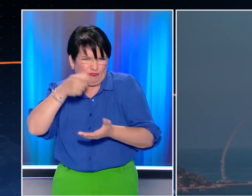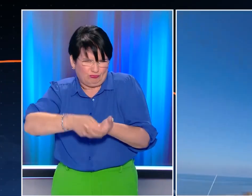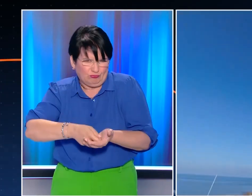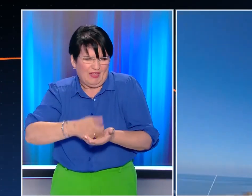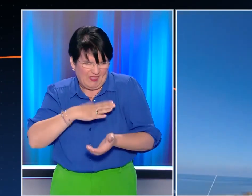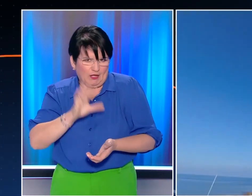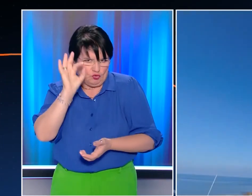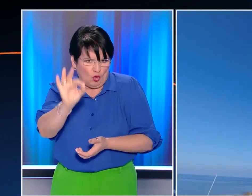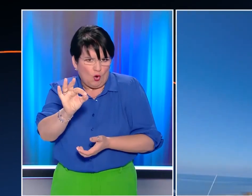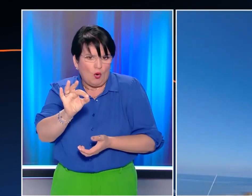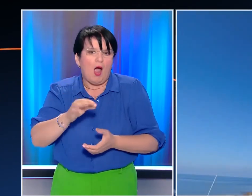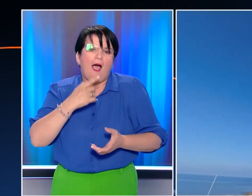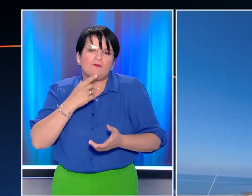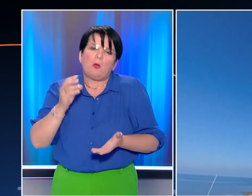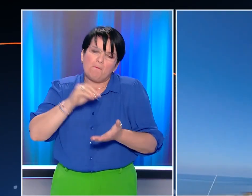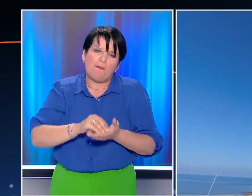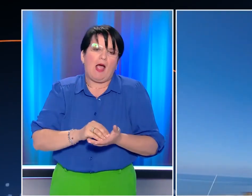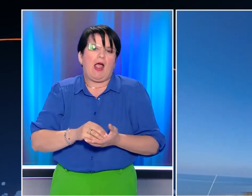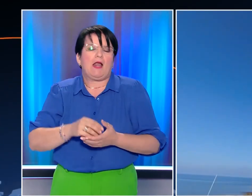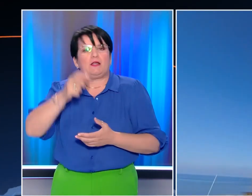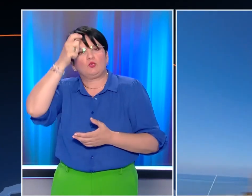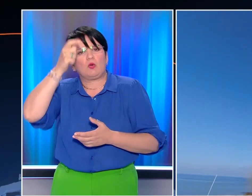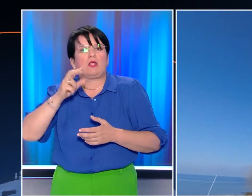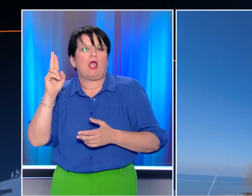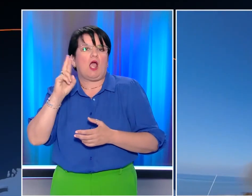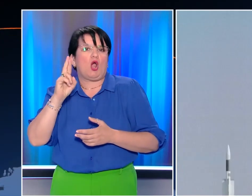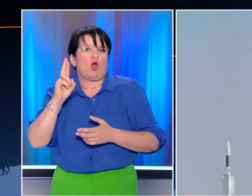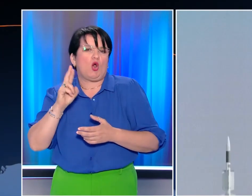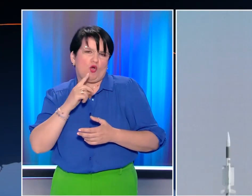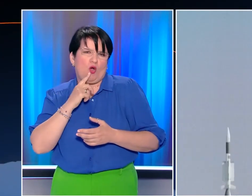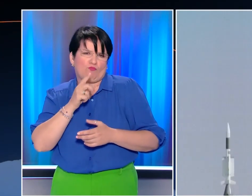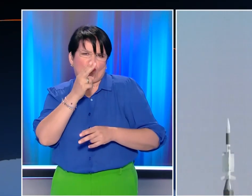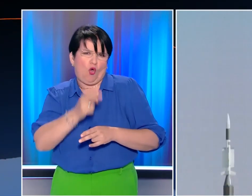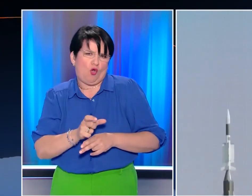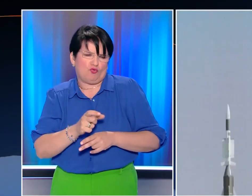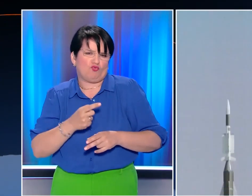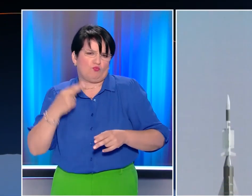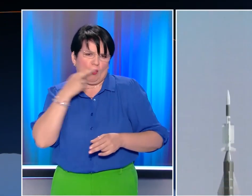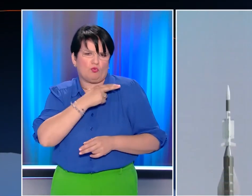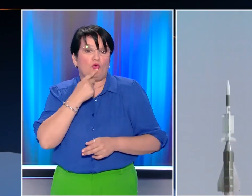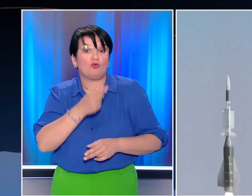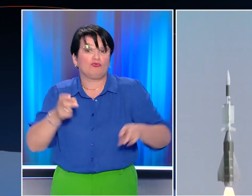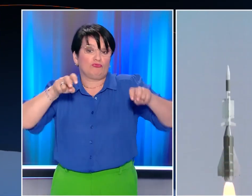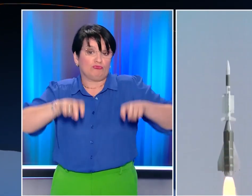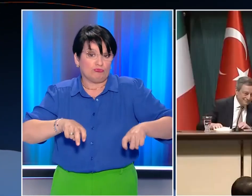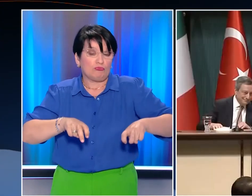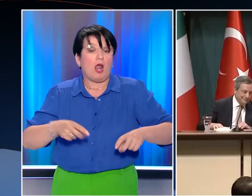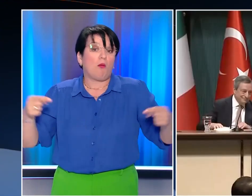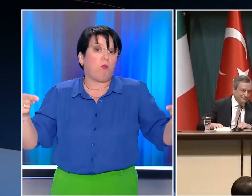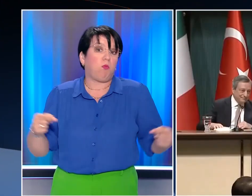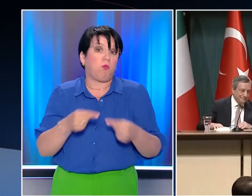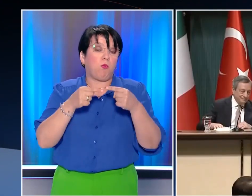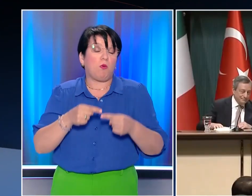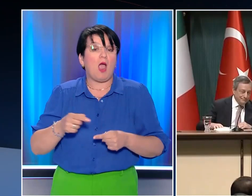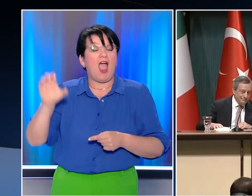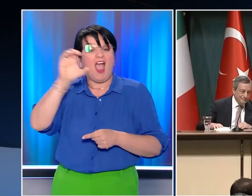Ρώμη Και αυτό εξηγεί και την τοποθέτηση Του Μάριο Ντράγκη Ο οποίος ούτε λίγο ούτε πολύ Έβαλε στο ίδιο τσουβάλι Ελλάδα και Τουρκία Την ώρα μάλιστα που